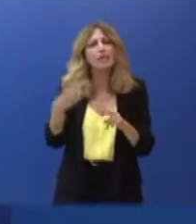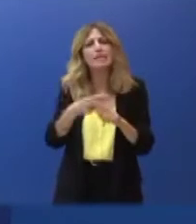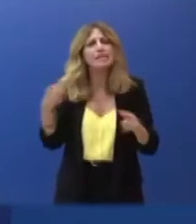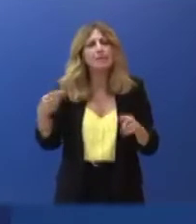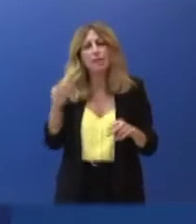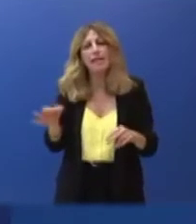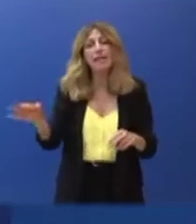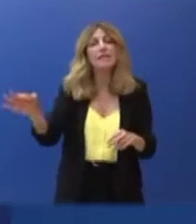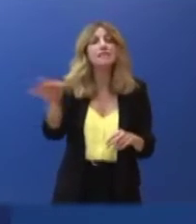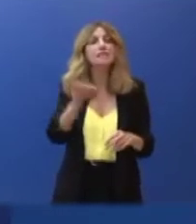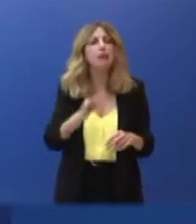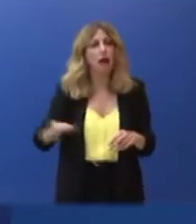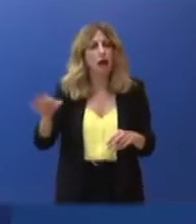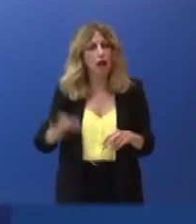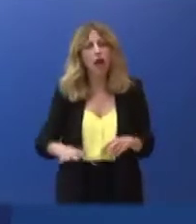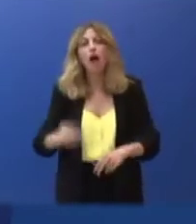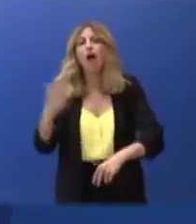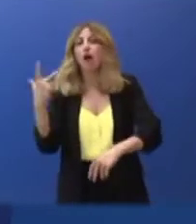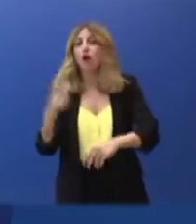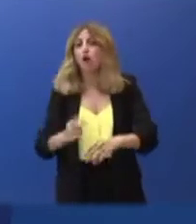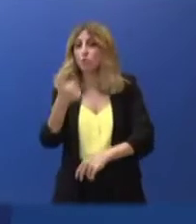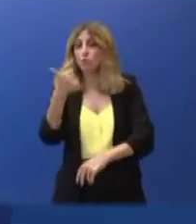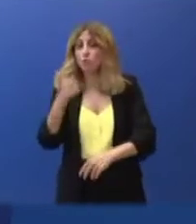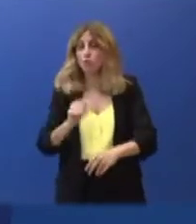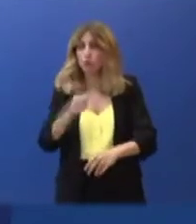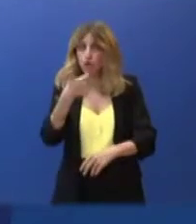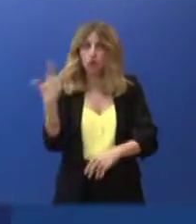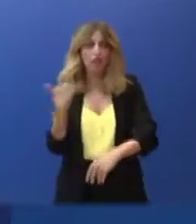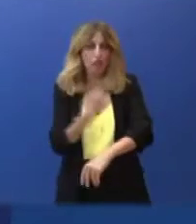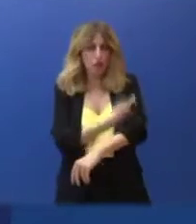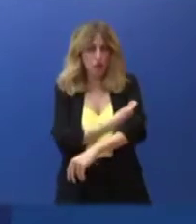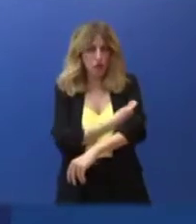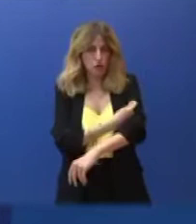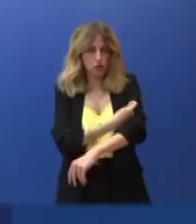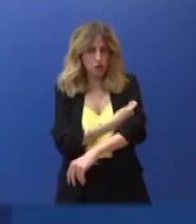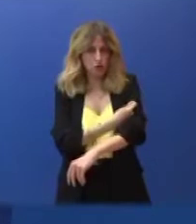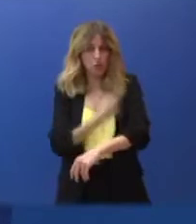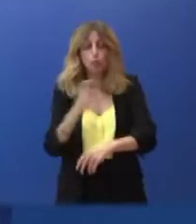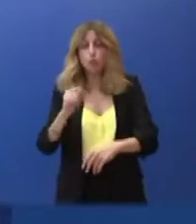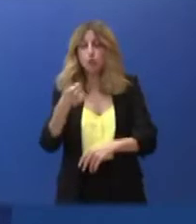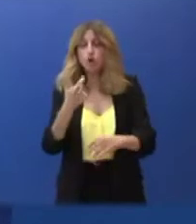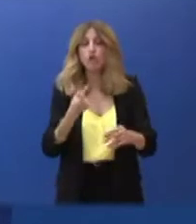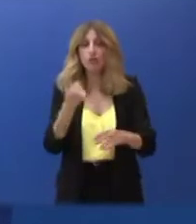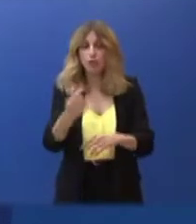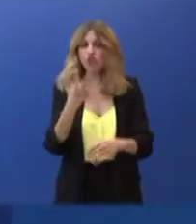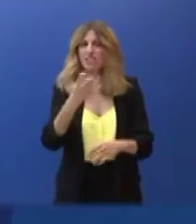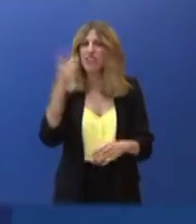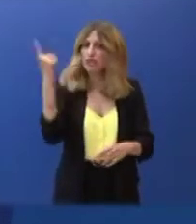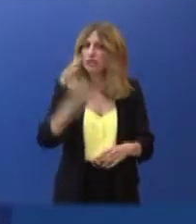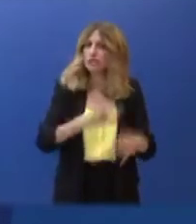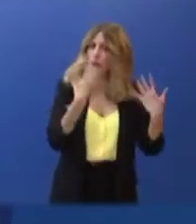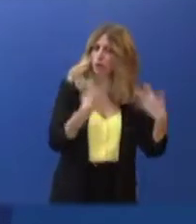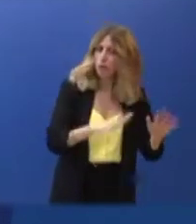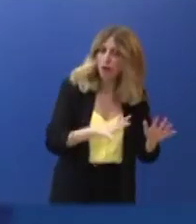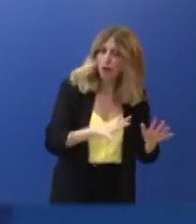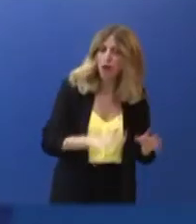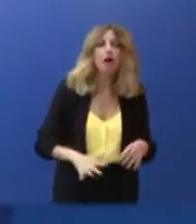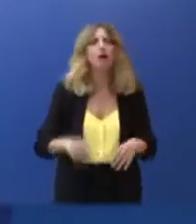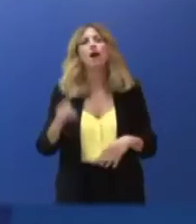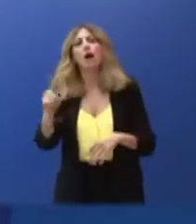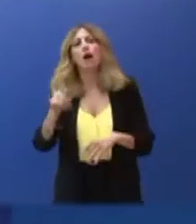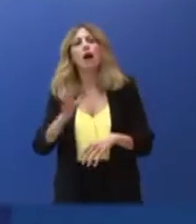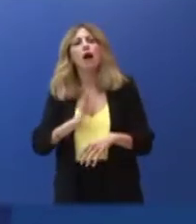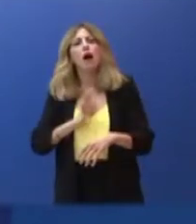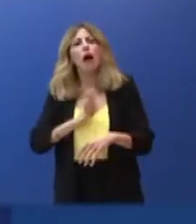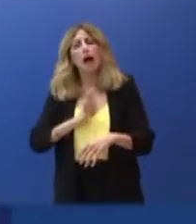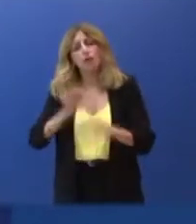κάνει την πρώτη δόση έχει διαμορφωθεί στο 40%, ενώ ο μέσος όρος όσων έχουν ολοκληρώσει τον εμβολιασμό τους φτάνει